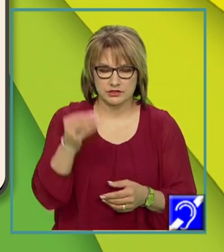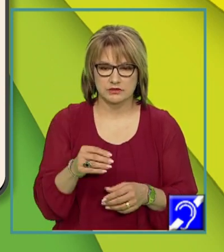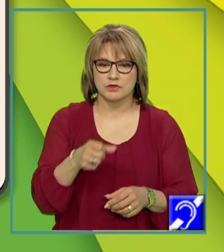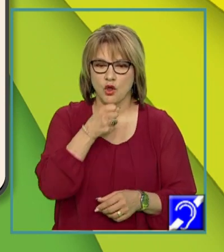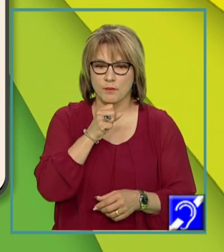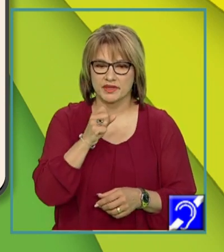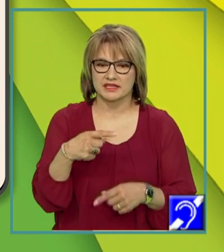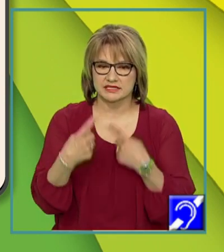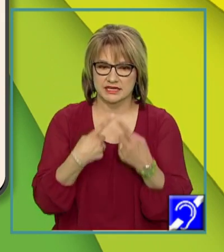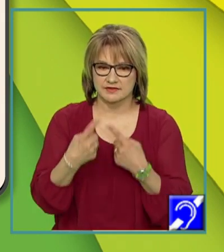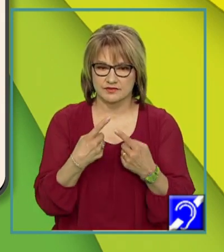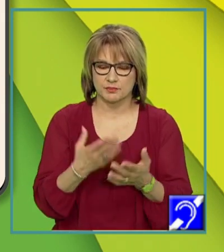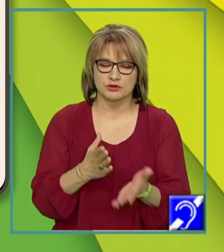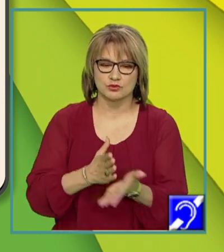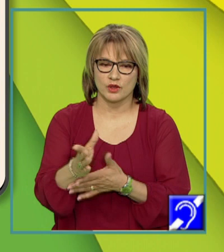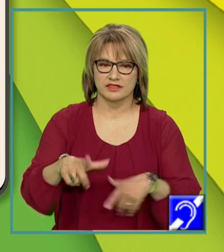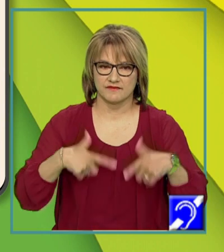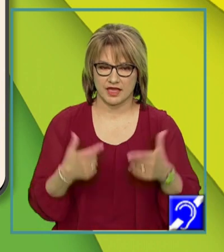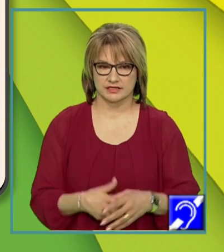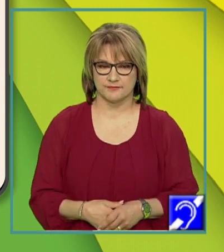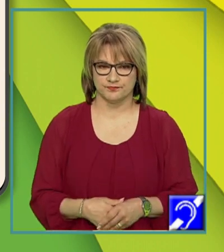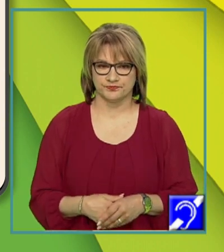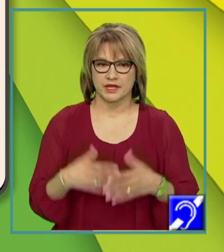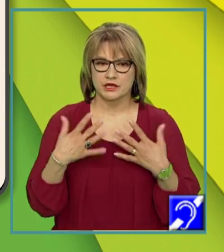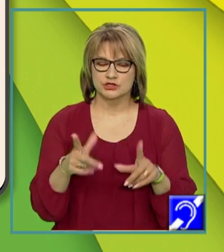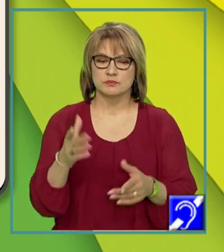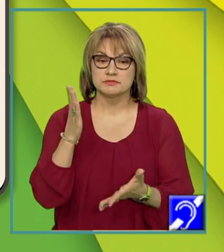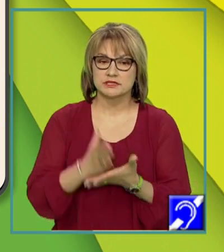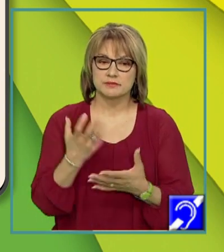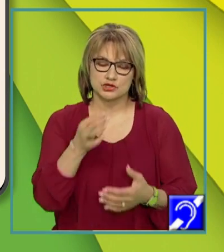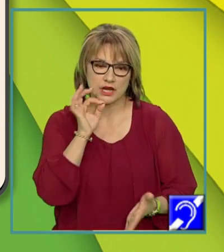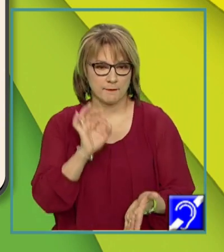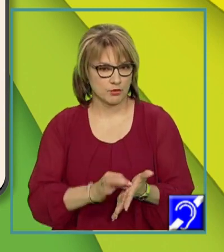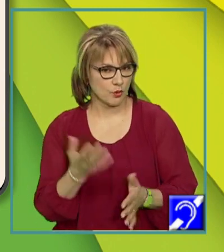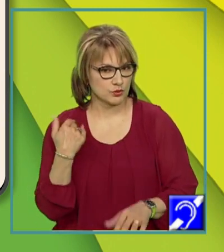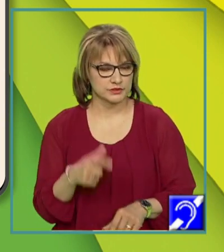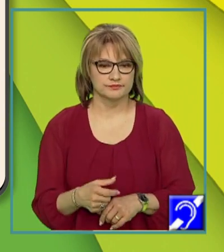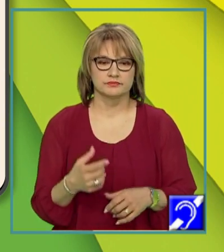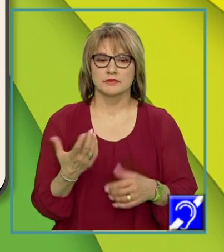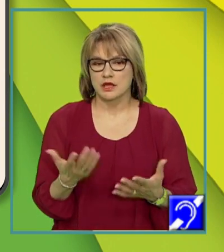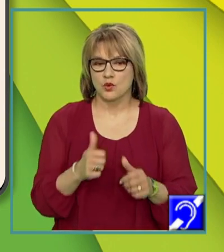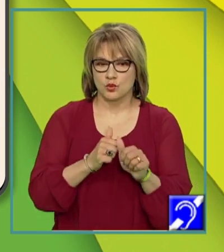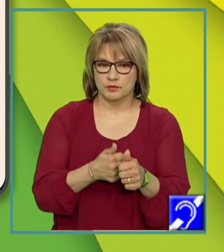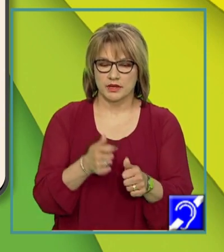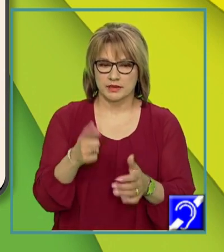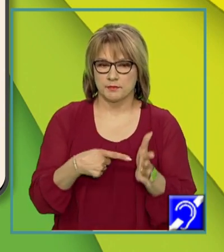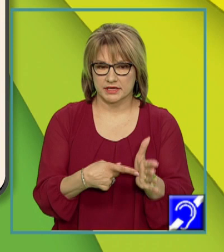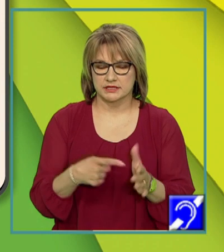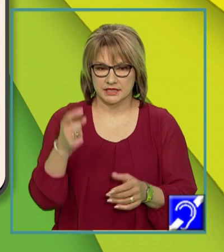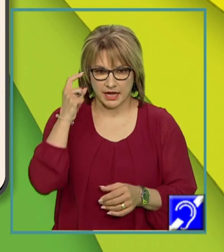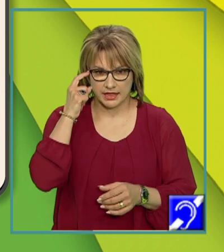învățare pe tot parcursul vieții. Vom începe prin a stabili ceea ce ne propunem. Bineînțeles, urmărim prezentarea